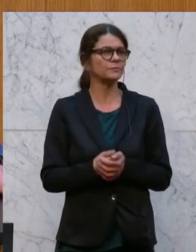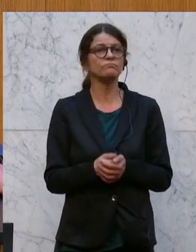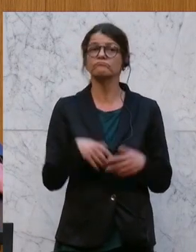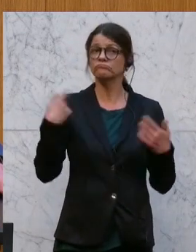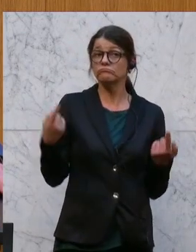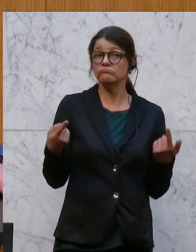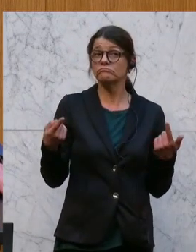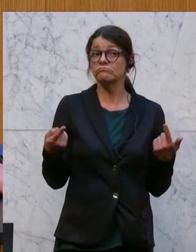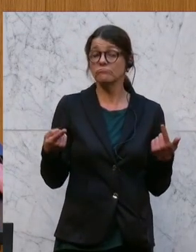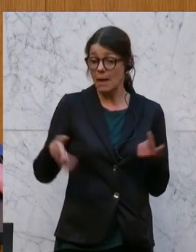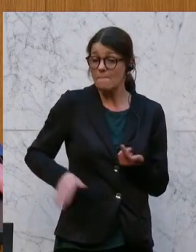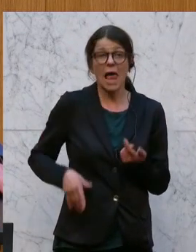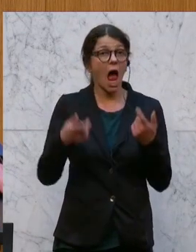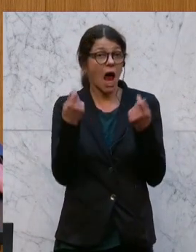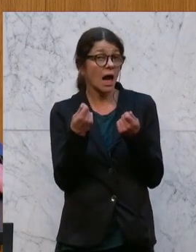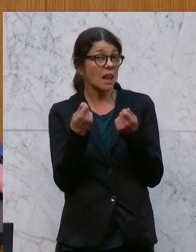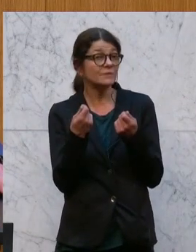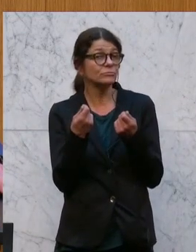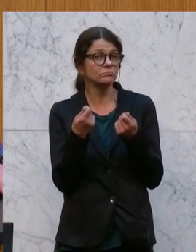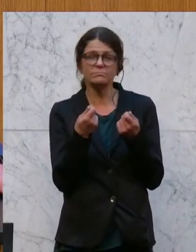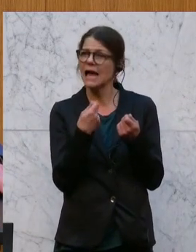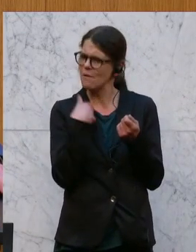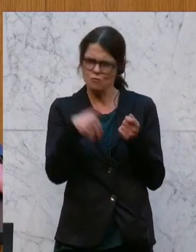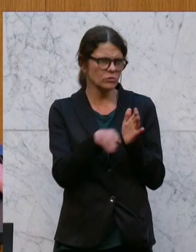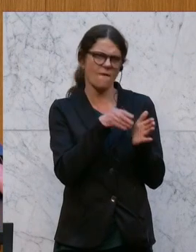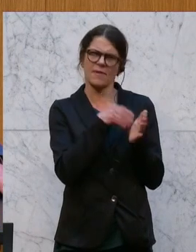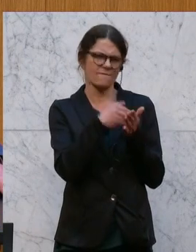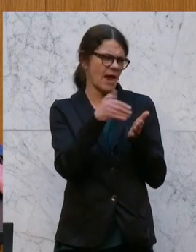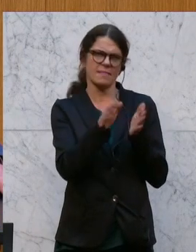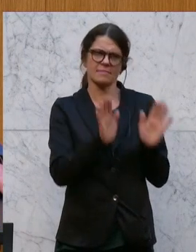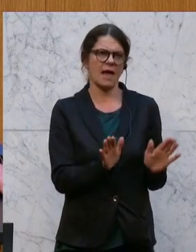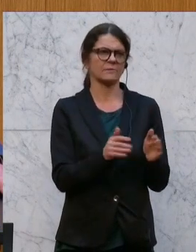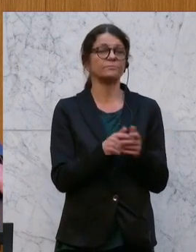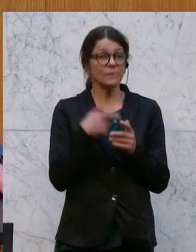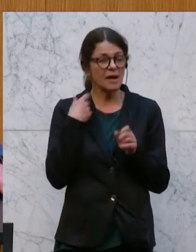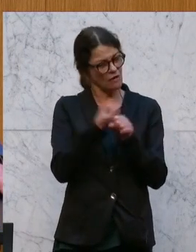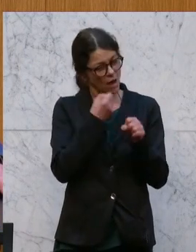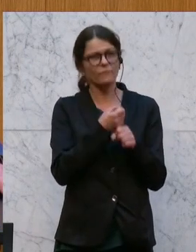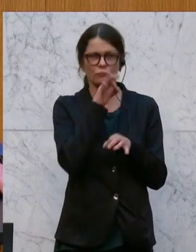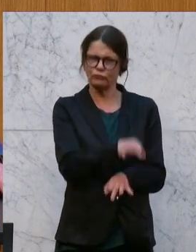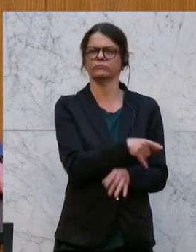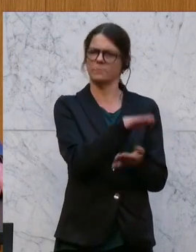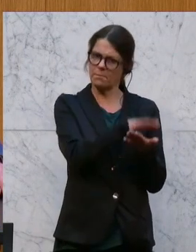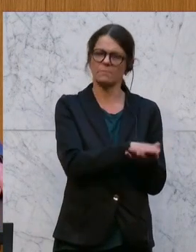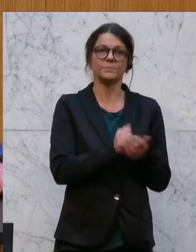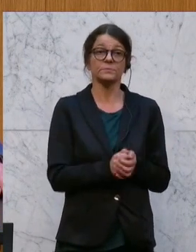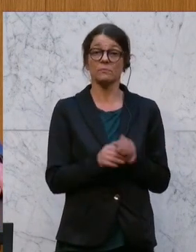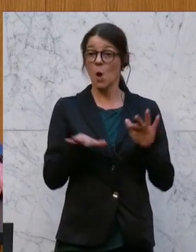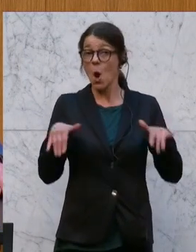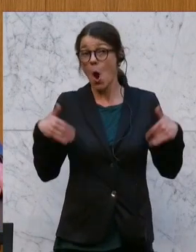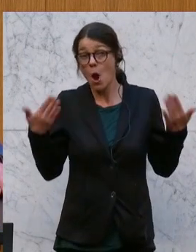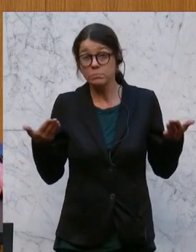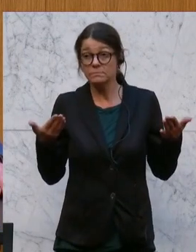von Bargeld sein muss und ich dafür eintreten werde. Ob die